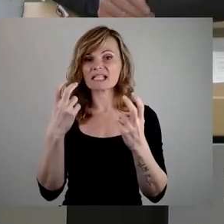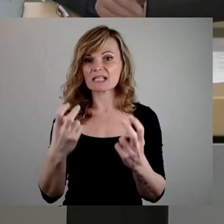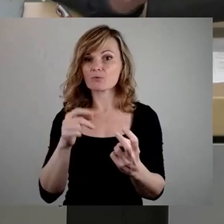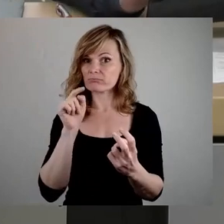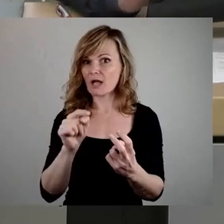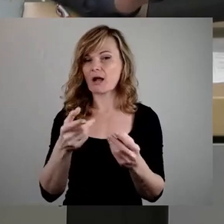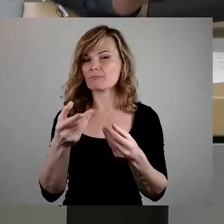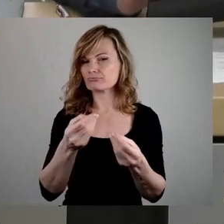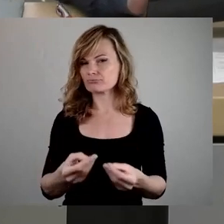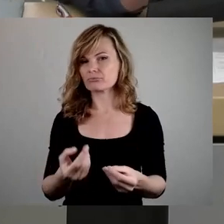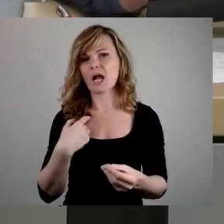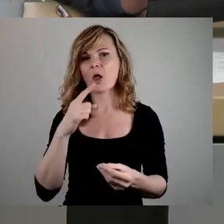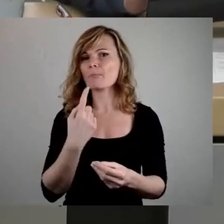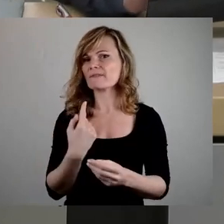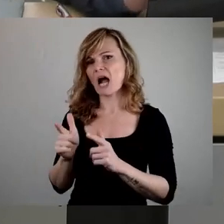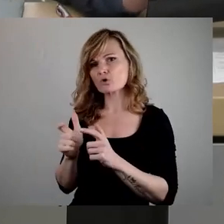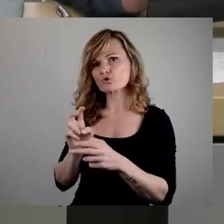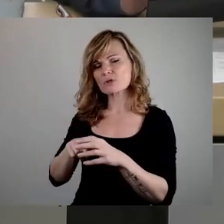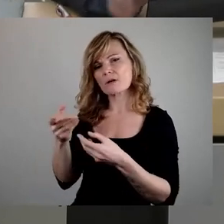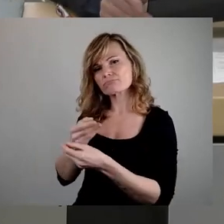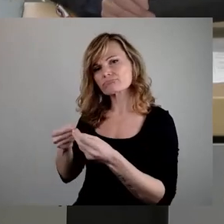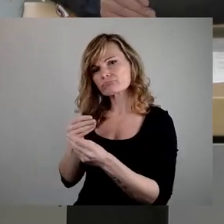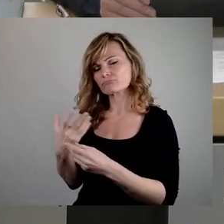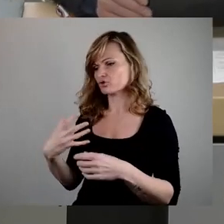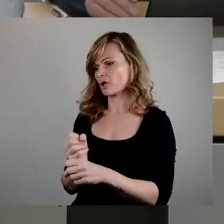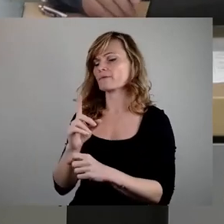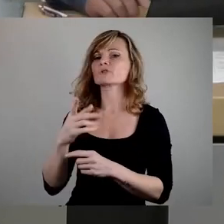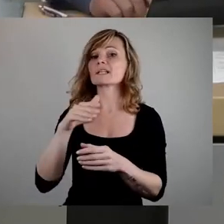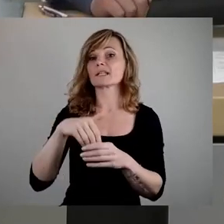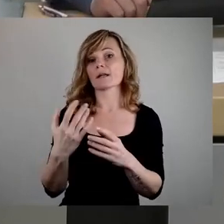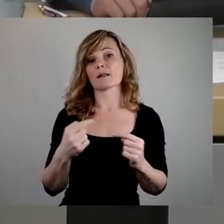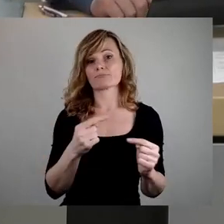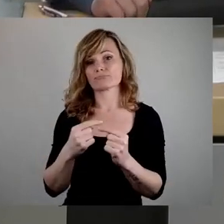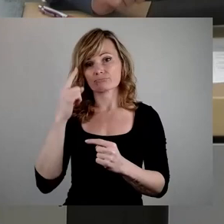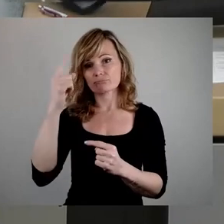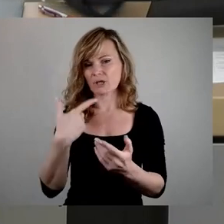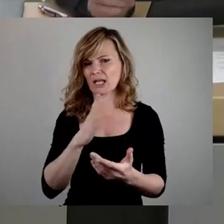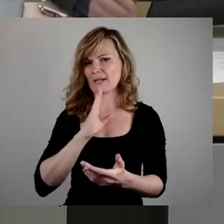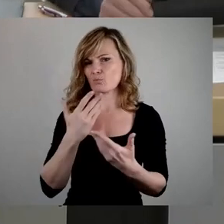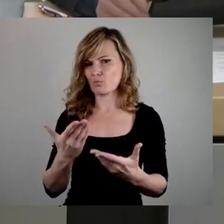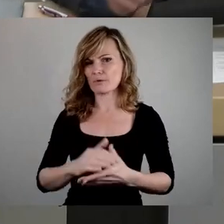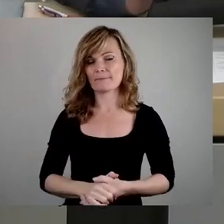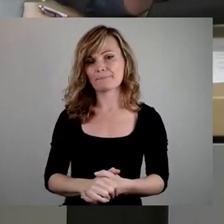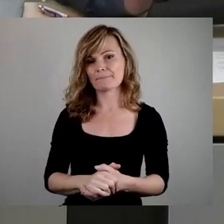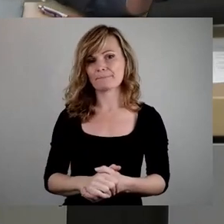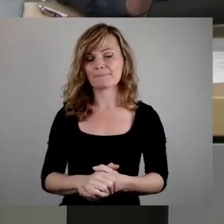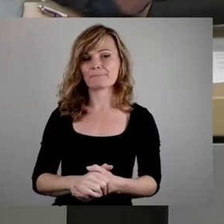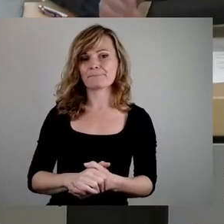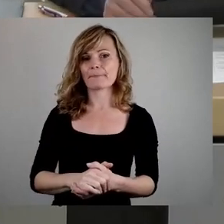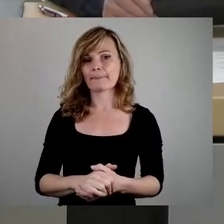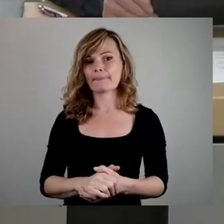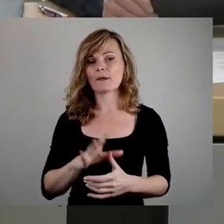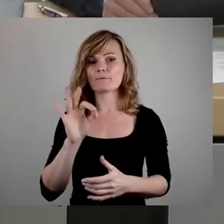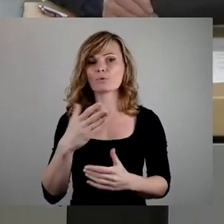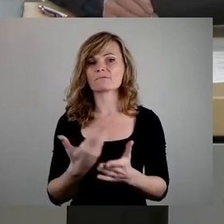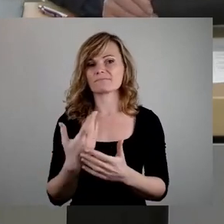schaffen in den Ausschüssen, und dann werden wir uns inhaltlich positionieren, und damit reicht das, glaube ich, an dieser Stelle in dieser aktuellen Debatte, die keine